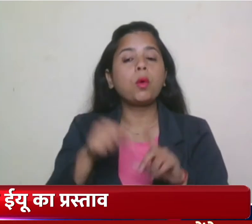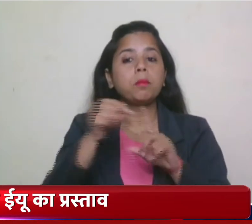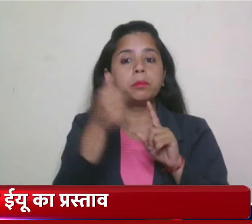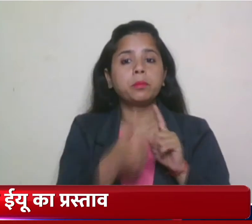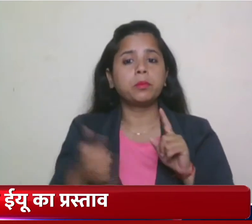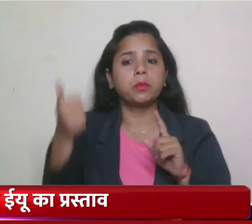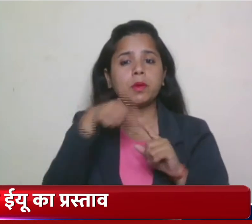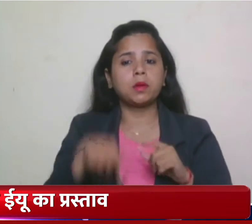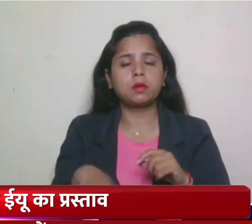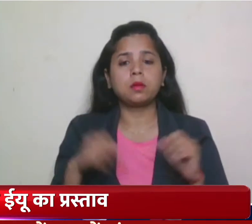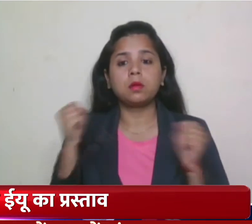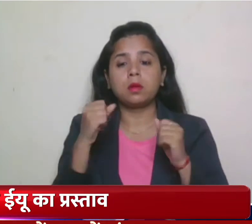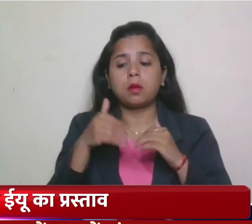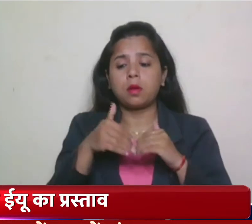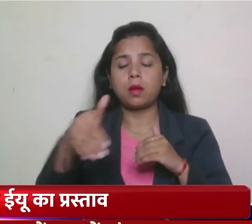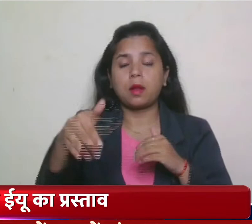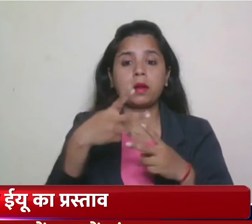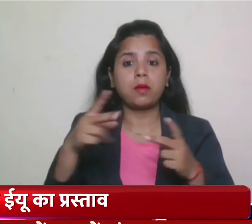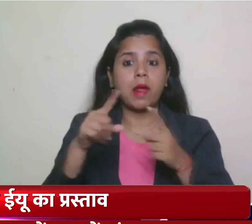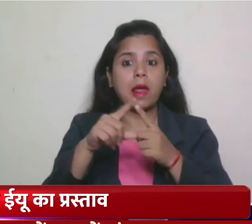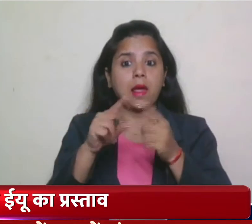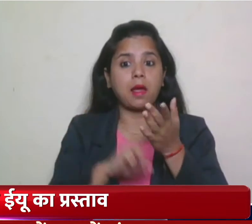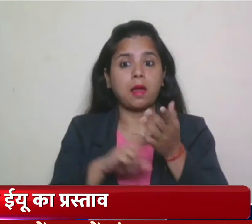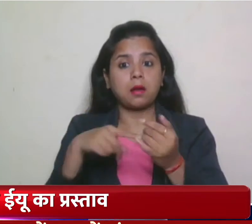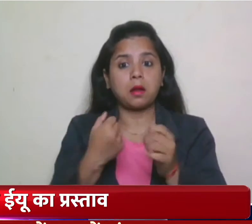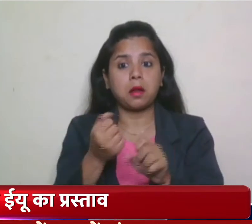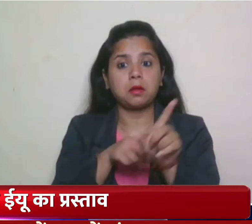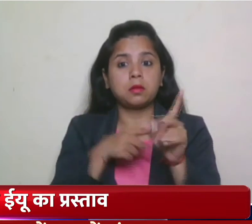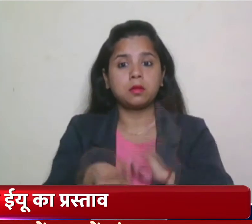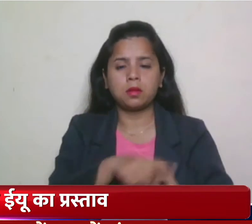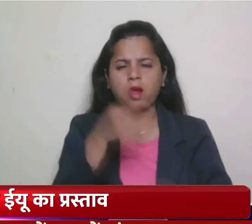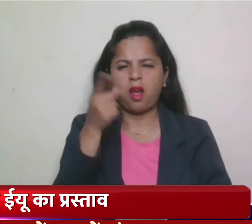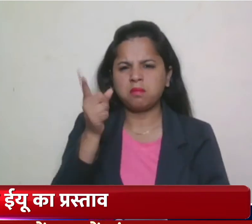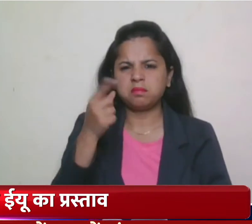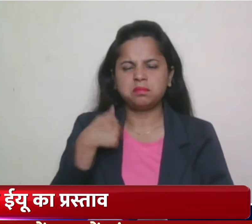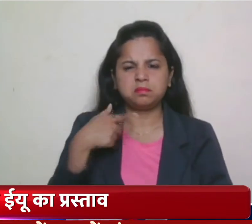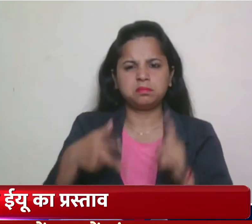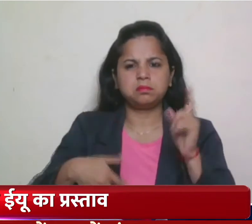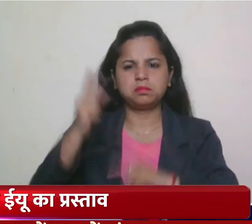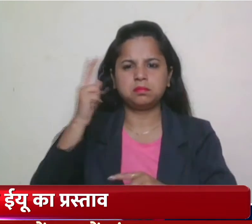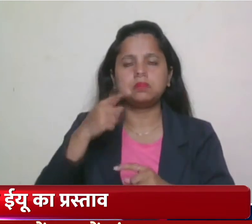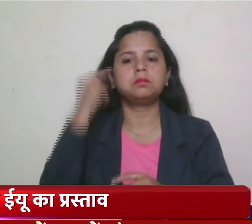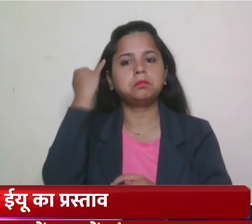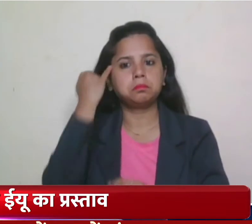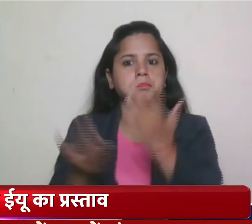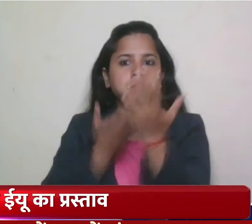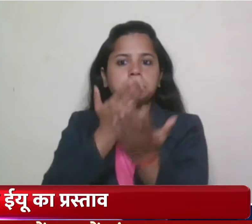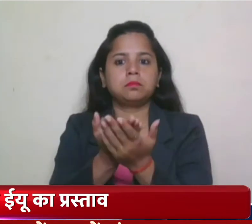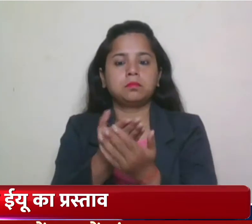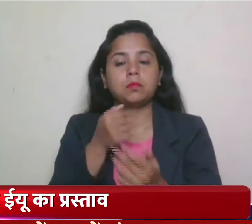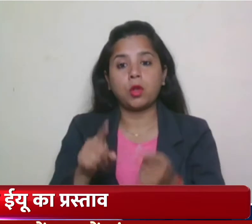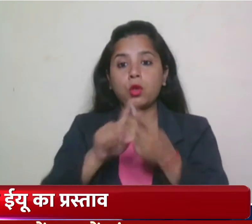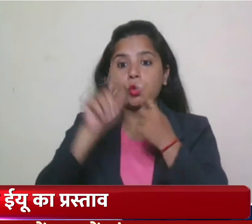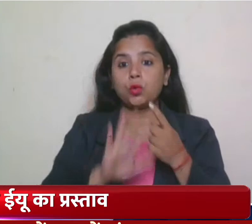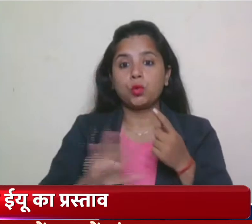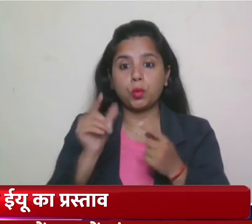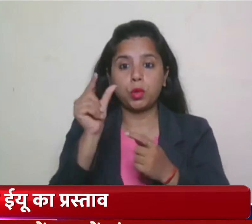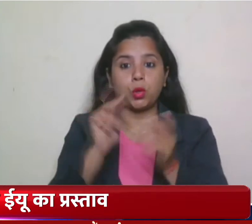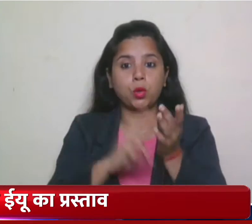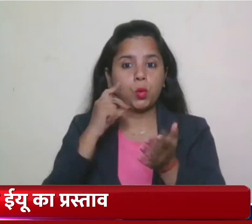सभी उर्जा आपूर्ती की कटौती की धमकी के बाद दिया प्रस्ताव यूरोपियस संग के उर्जा मंत्रियों की बैठक कर